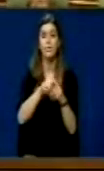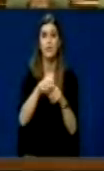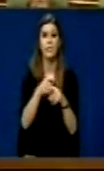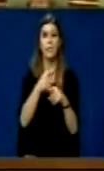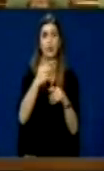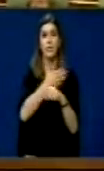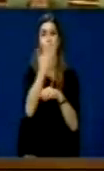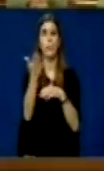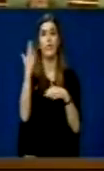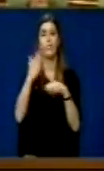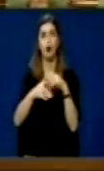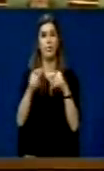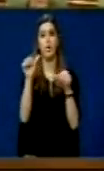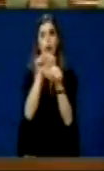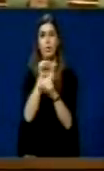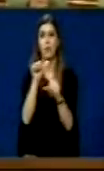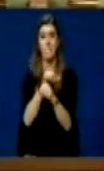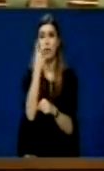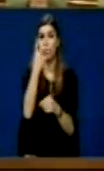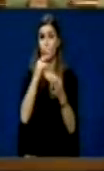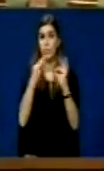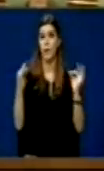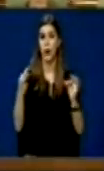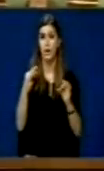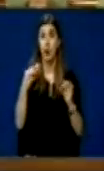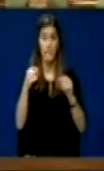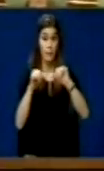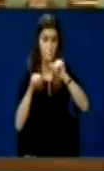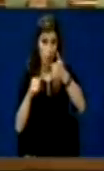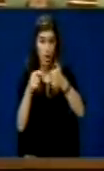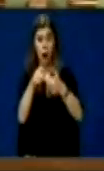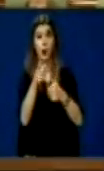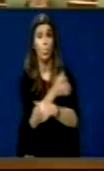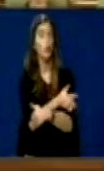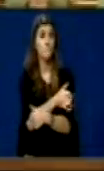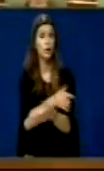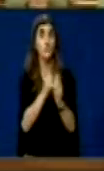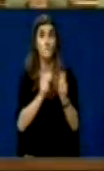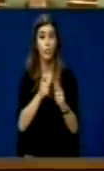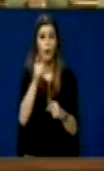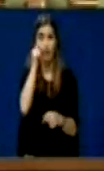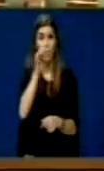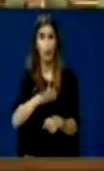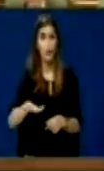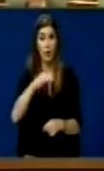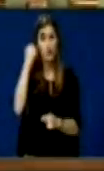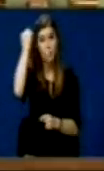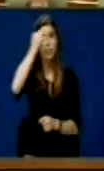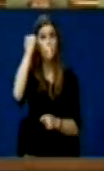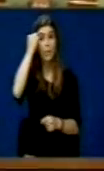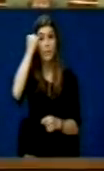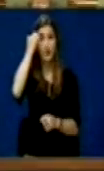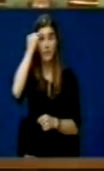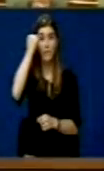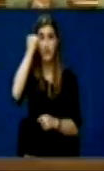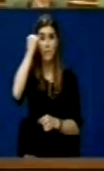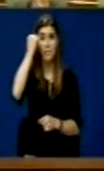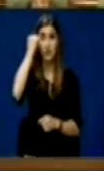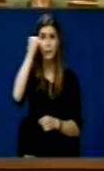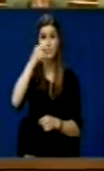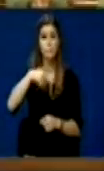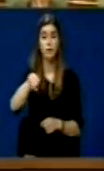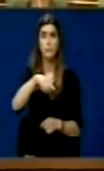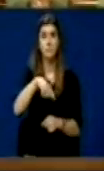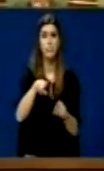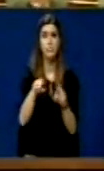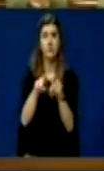sepse këtu për bënë dy gabime. E para, lufta u qëkës, lufta e publisht shqiptarë Kosovës, nuk po